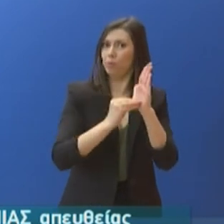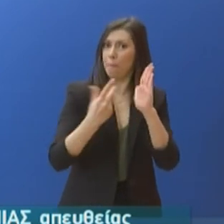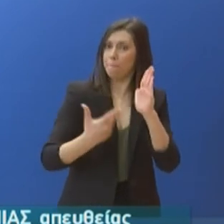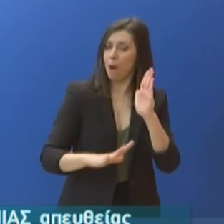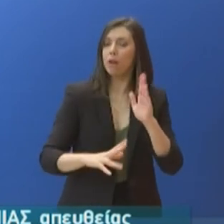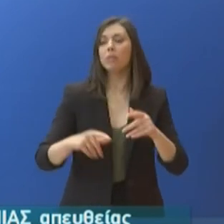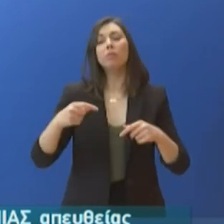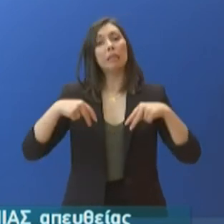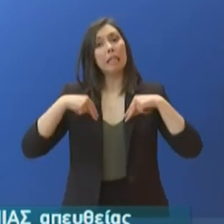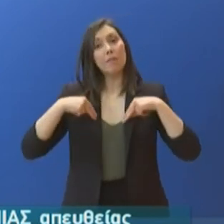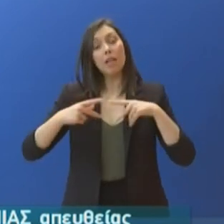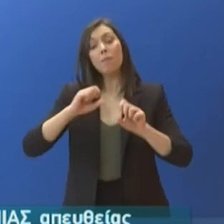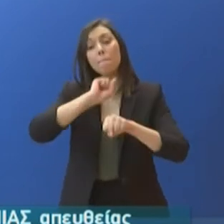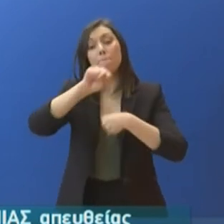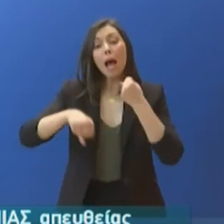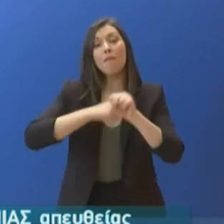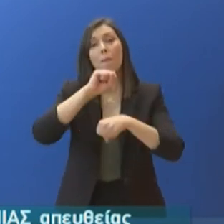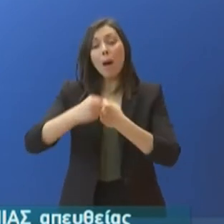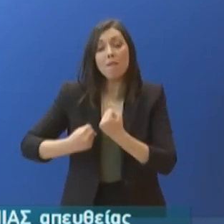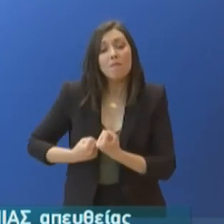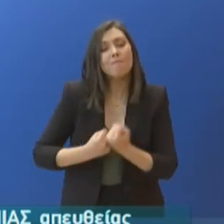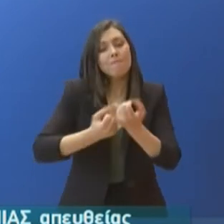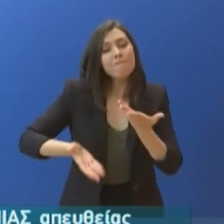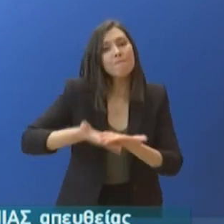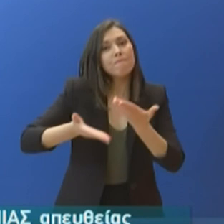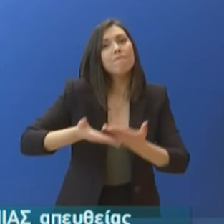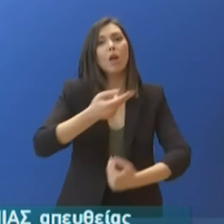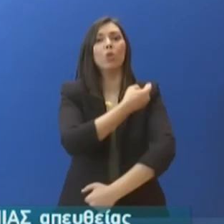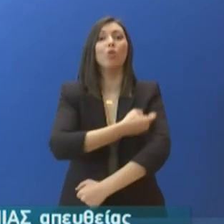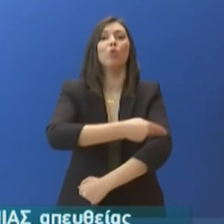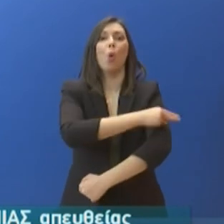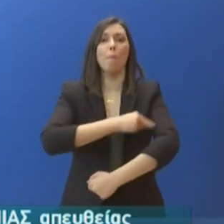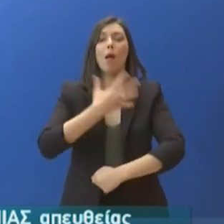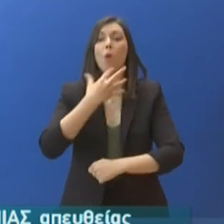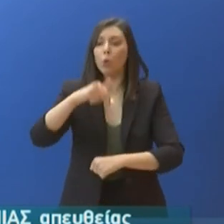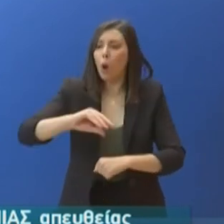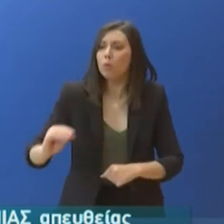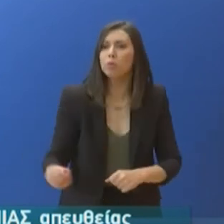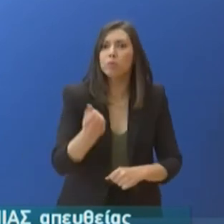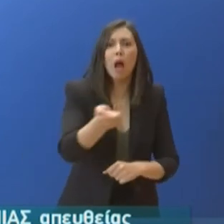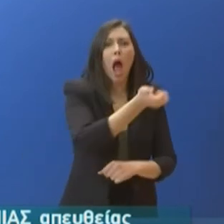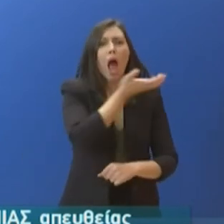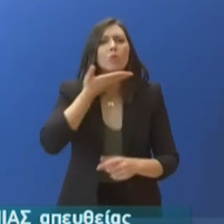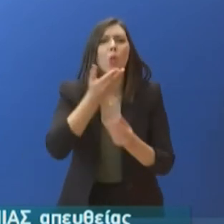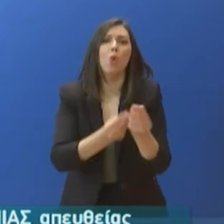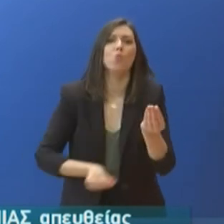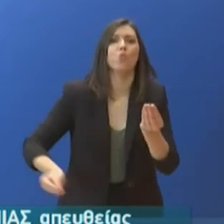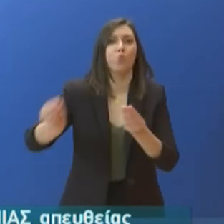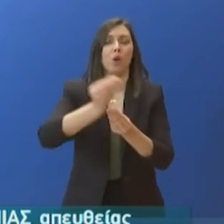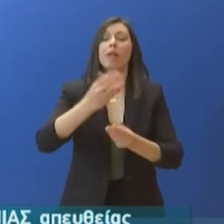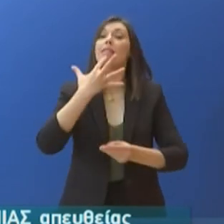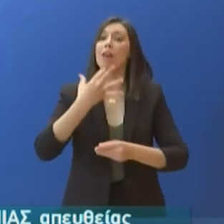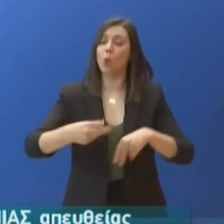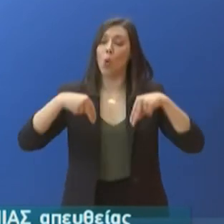πλήρη υποστήριξη στο σύστημα υγείας σε ό,τι αφορά τις έκτακτες δαπάνες Για τον σκοπό αυτό, ο προϋπολογισμός του Υπουργείου Υγείας συνισχύθηκε